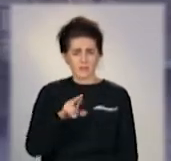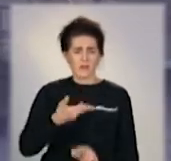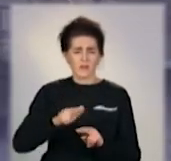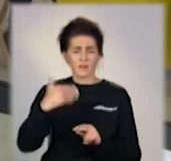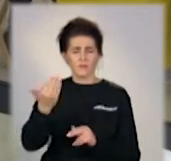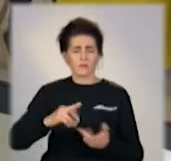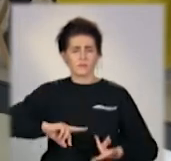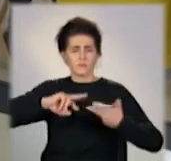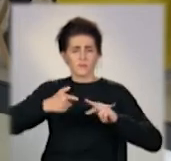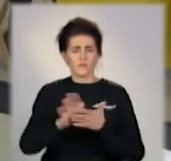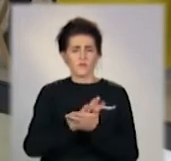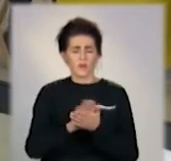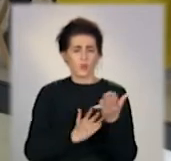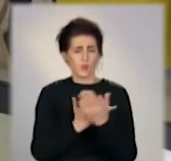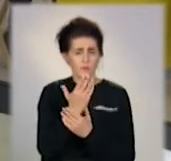рукавний.